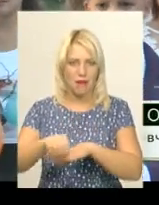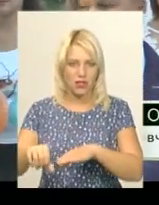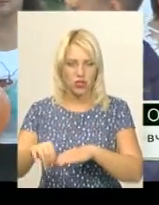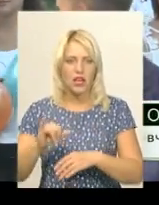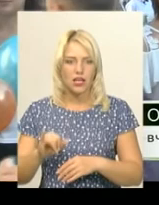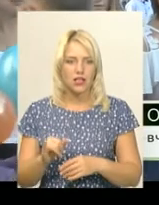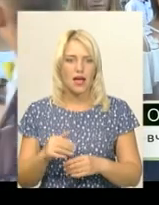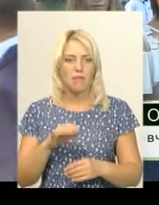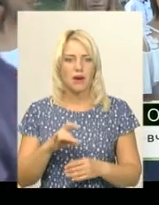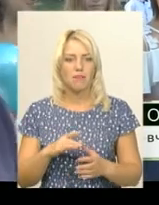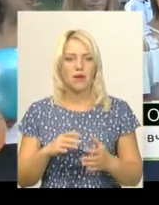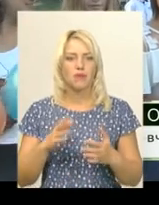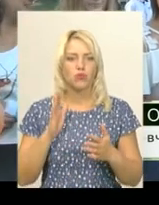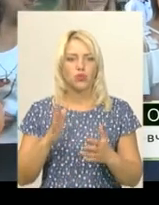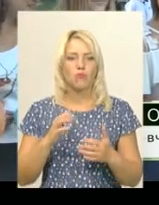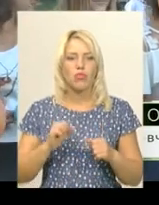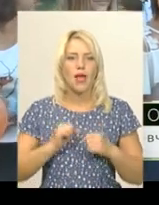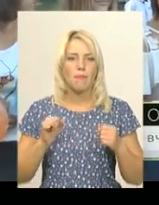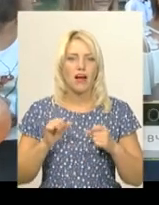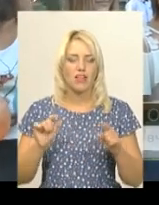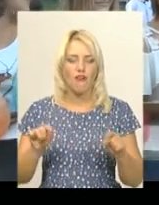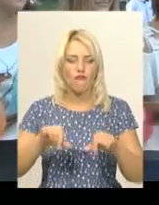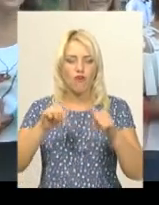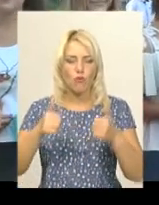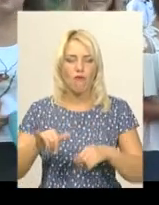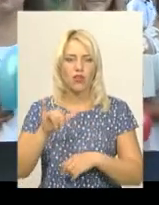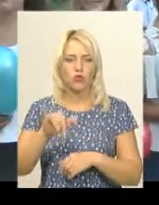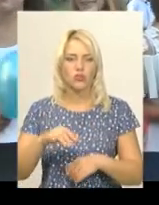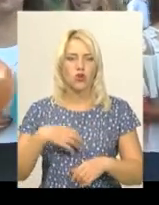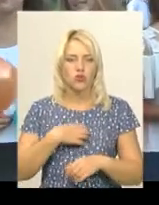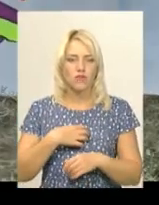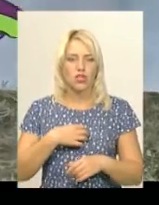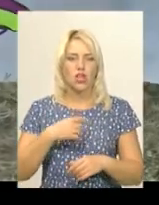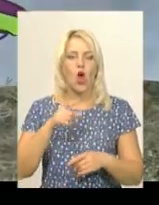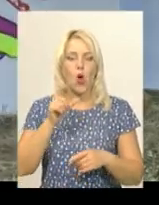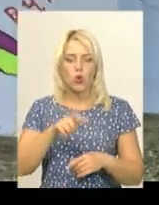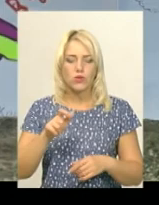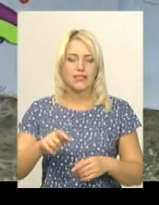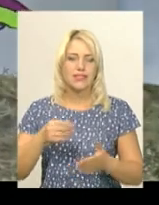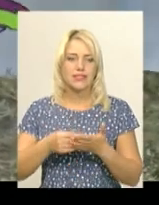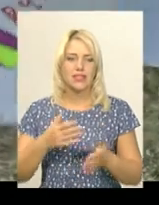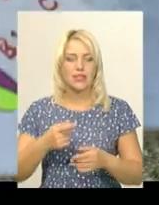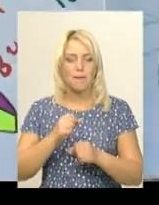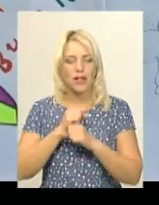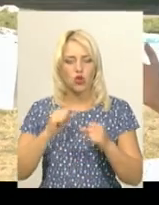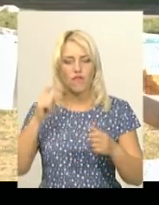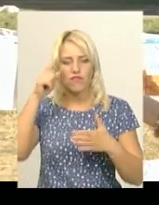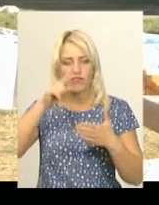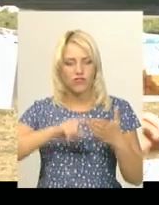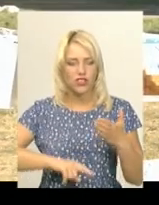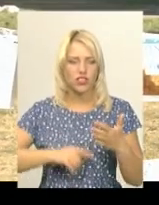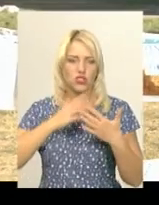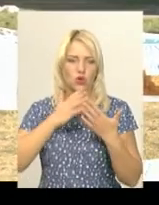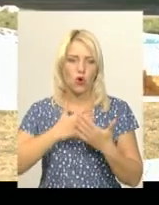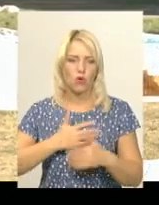ми будемо намагатися формувати в них основні людські цінності – це патріотизм, гідність, вірність, любов. На